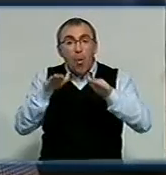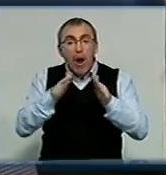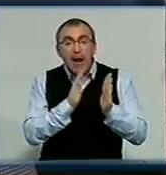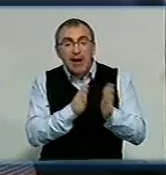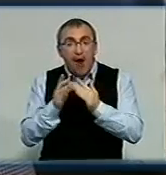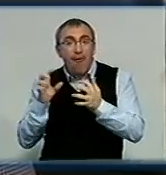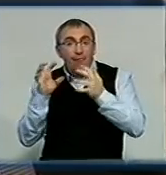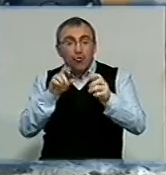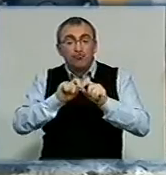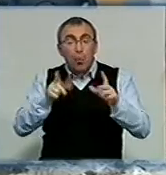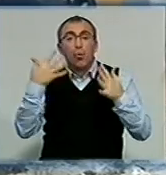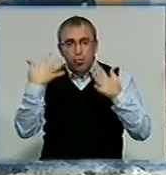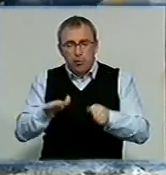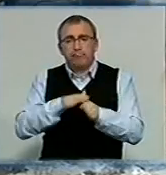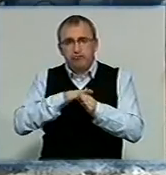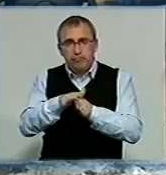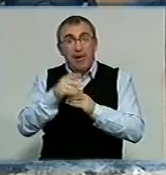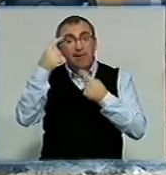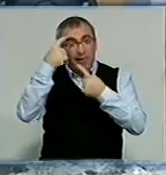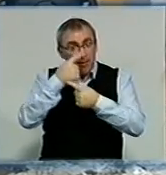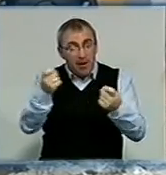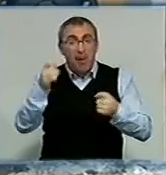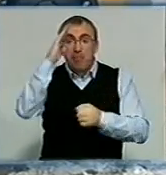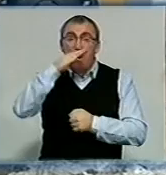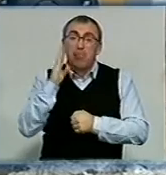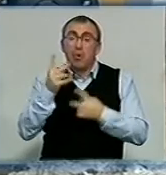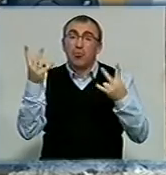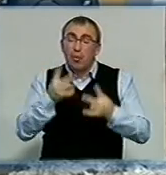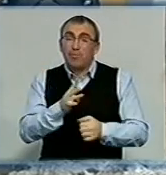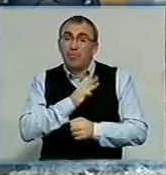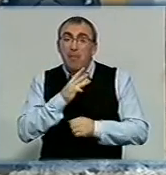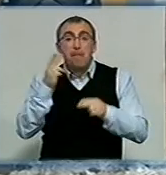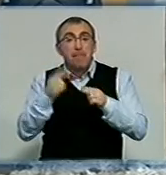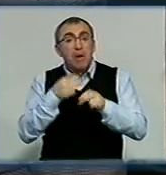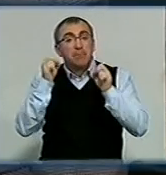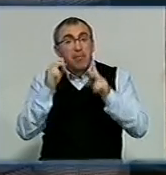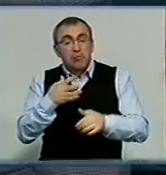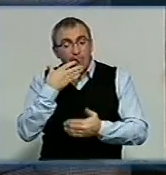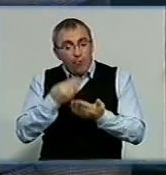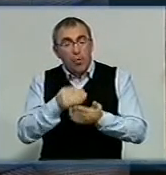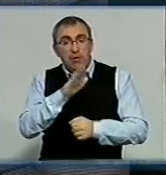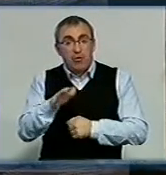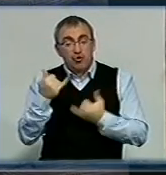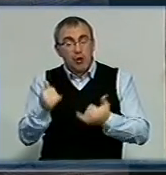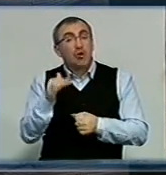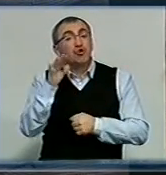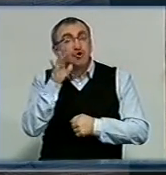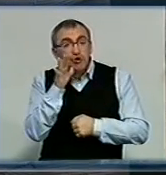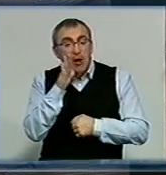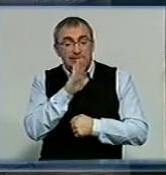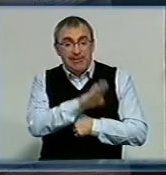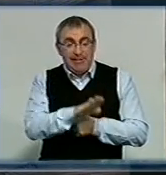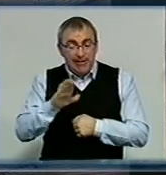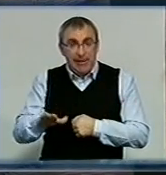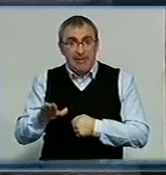шкільного автобусу вже зроблені. Проте наголошують, і батькам треба теж подбати про безпеку своїх дітей. Зараз на такий час, що діти,